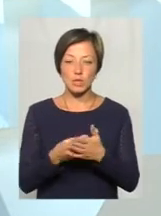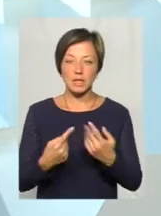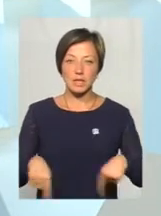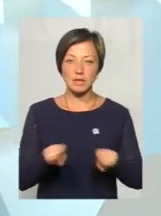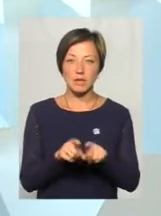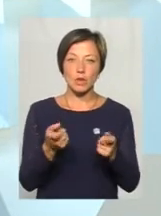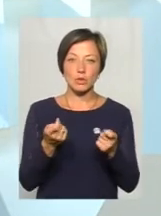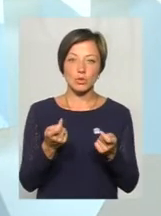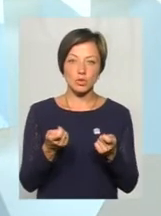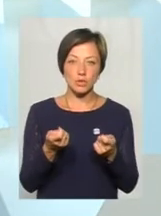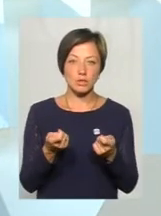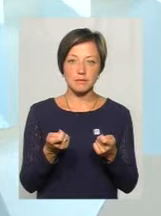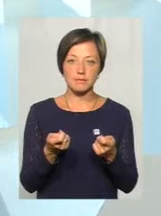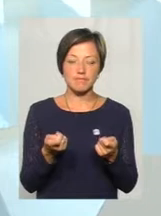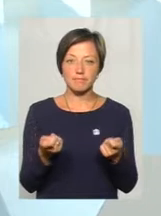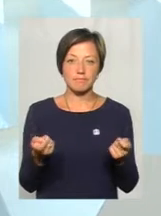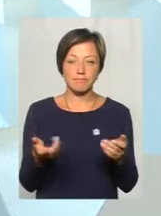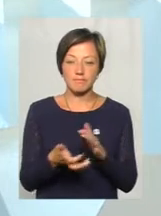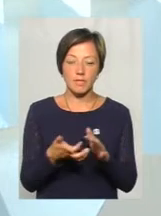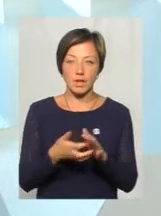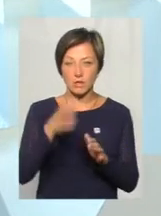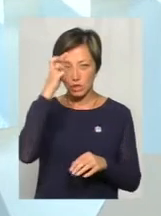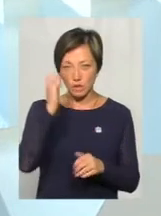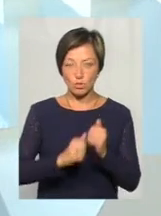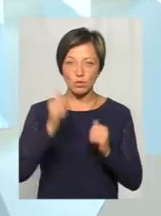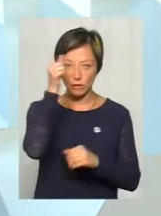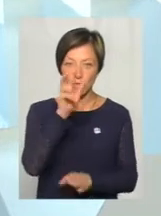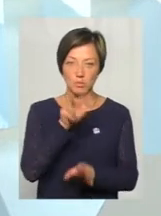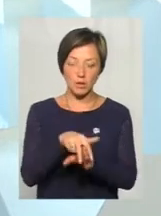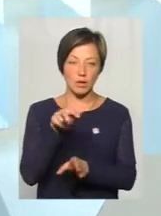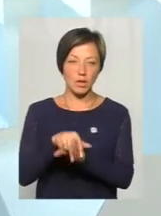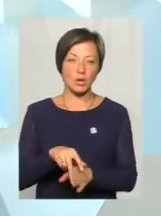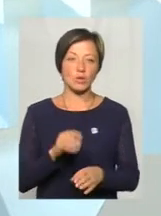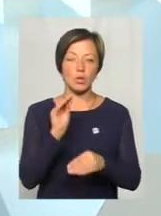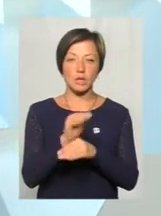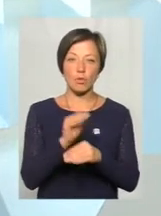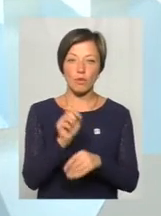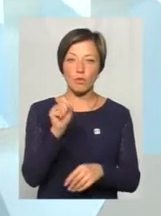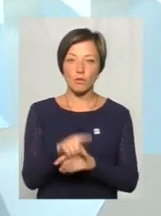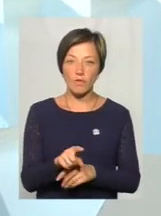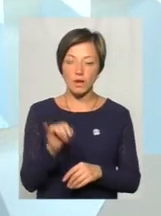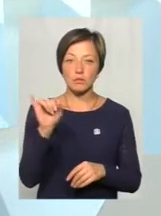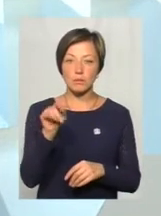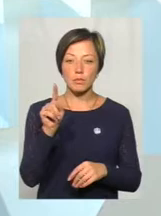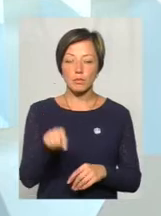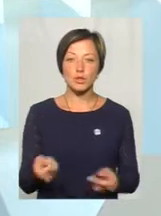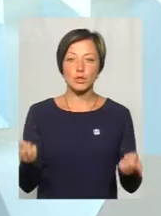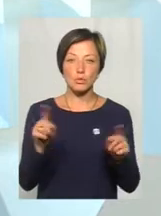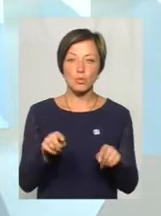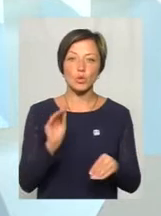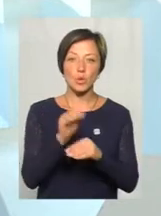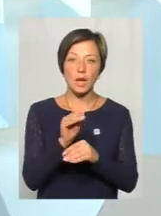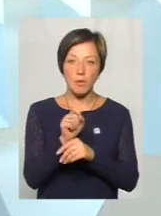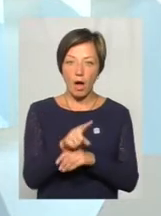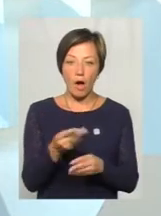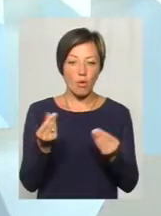трохи трещить, тому що держава з кожним роком на нас кладе додаткові повноваження, причому повноваження додає,